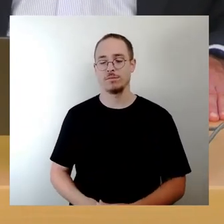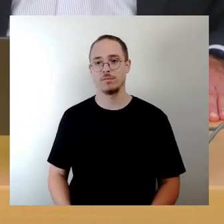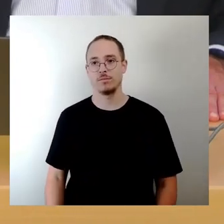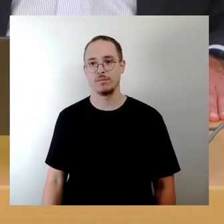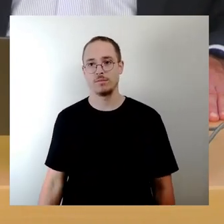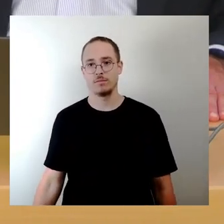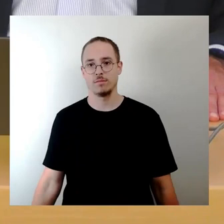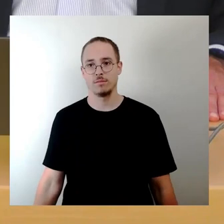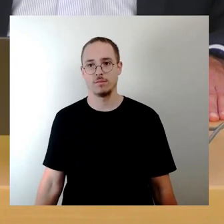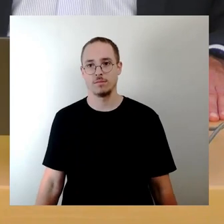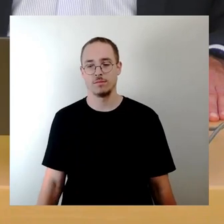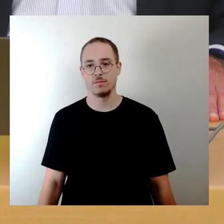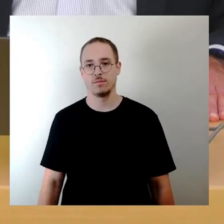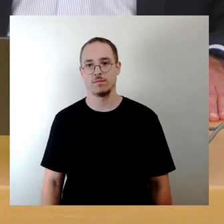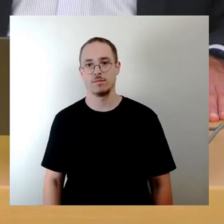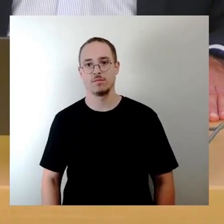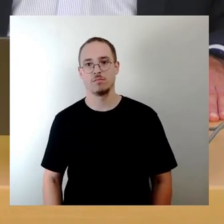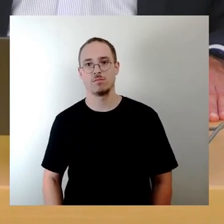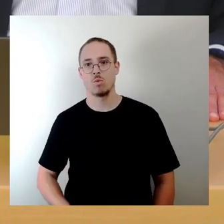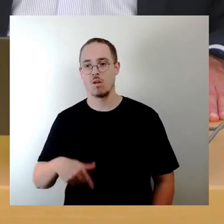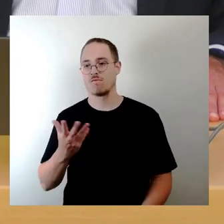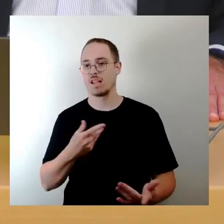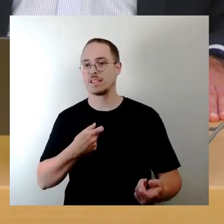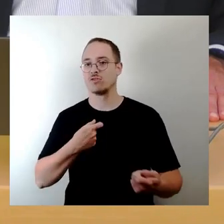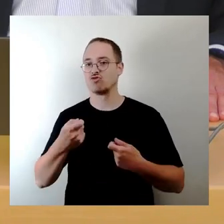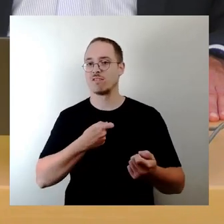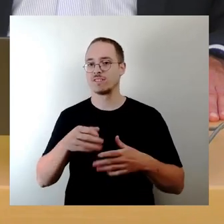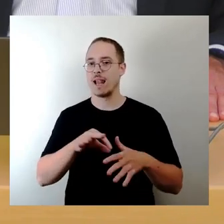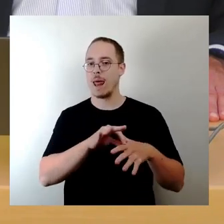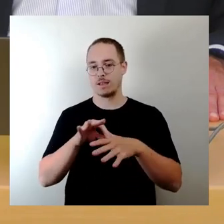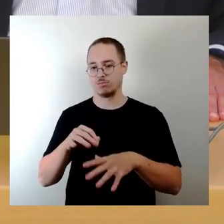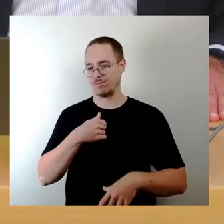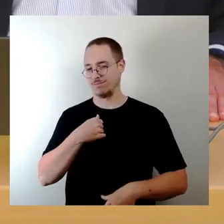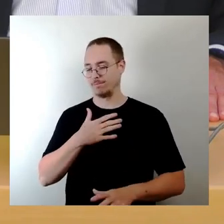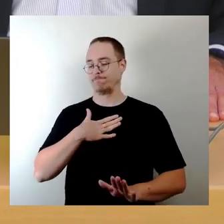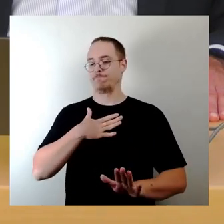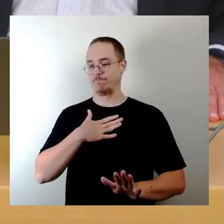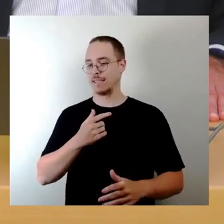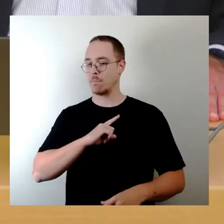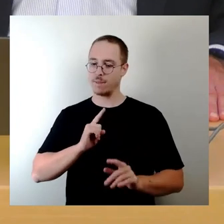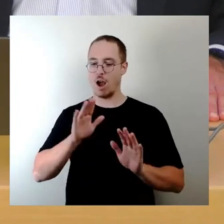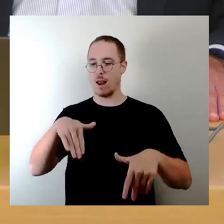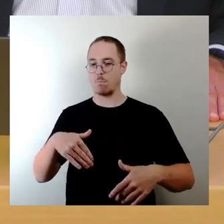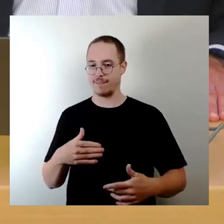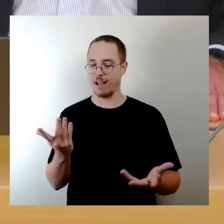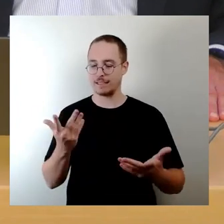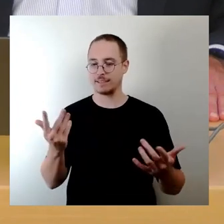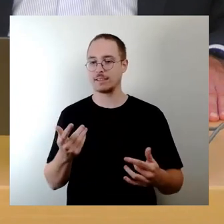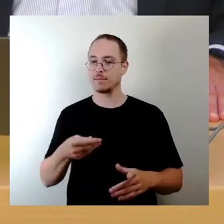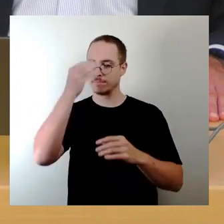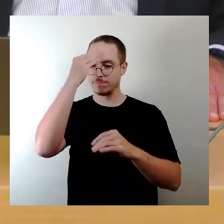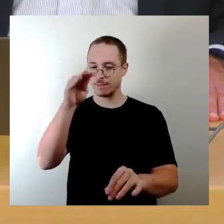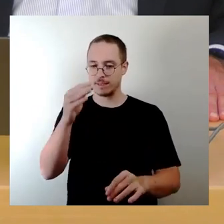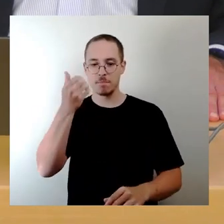noch geschäftsleitend gestatte ich mir den Hinweis, als federführende Ausschussberichte nehmen wir die vom